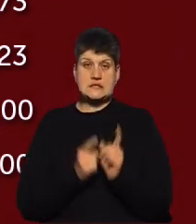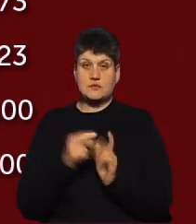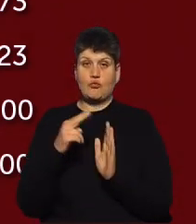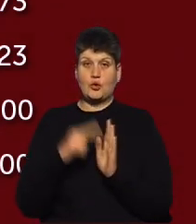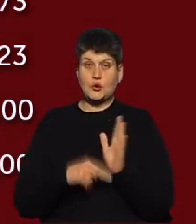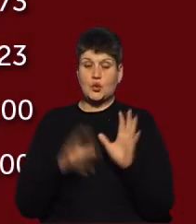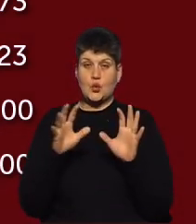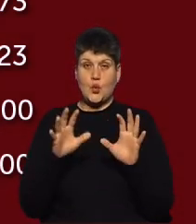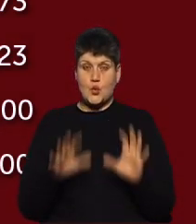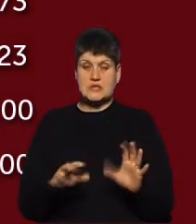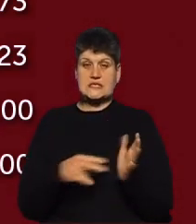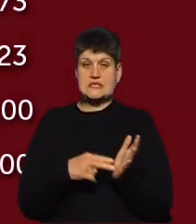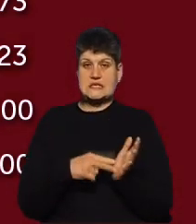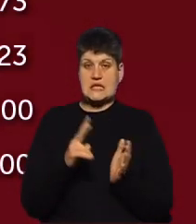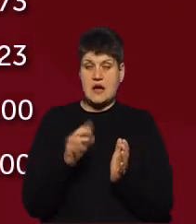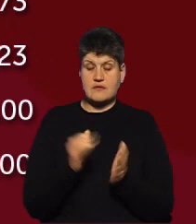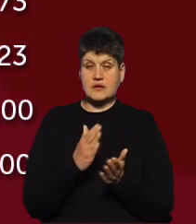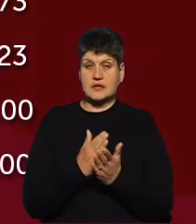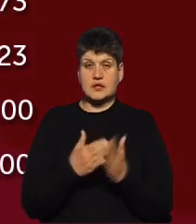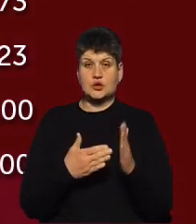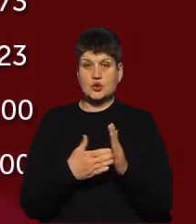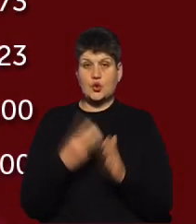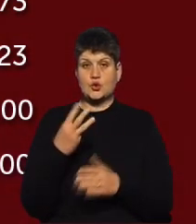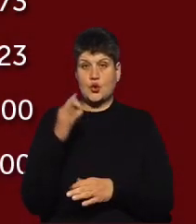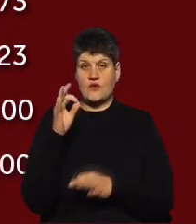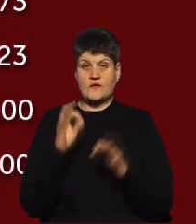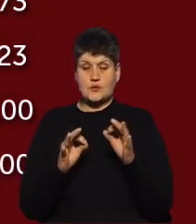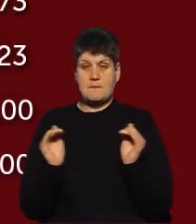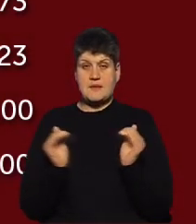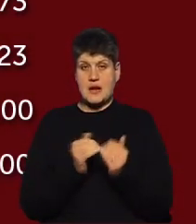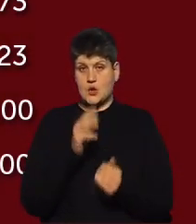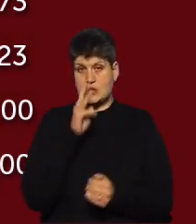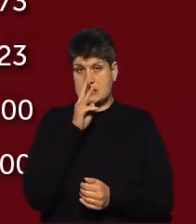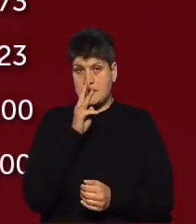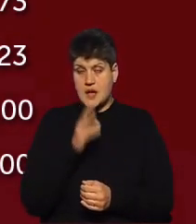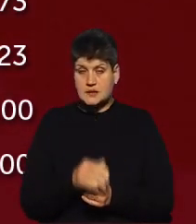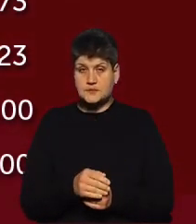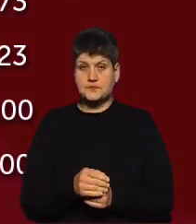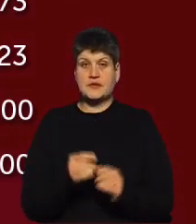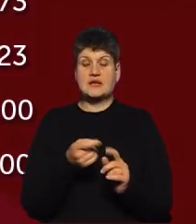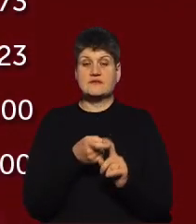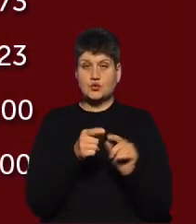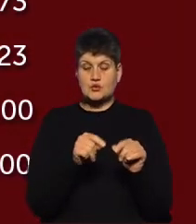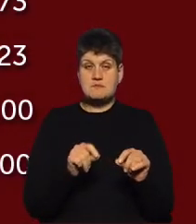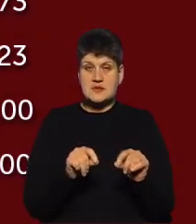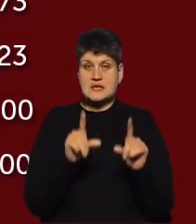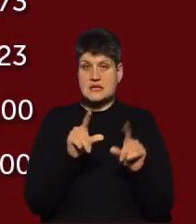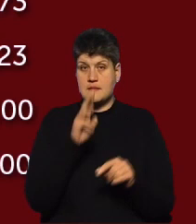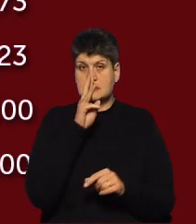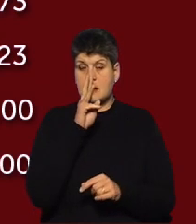ставка становилась в межах до 3% від мінімальної заробітної плати. В зв'язку з підняттям заробітної плати